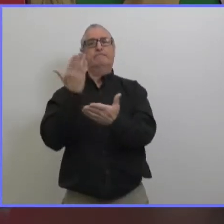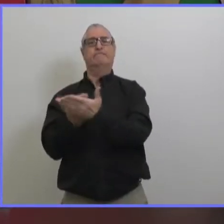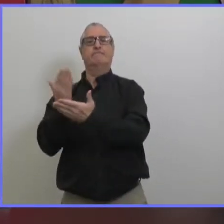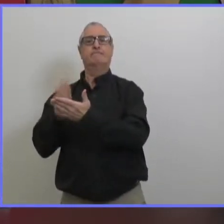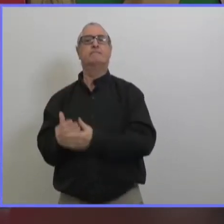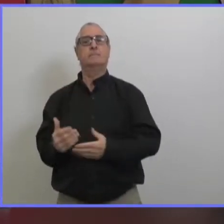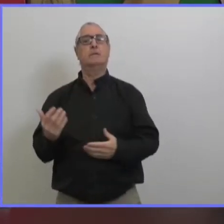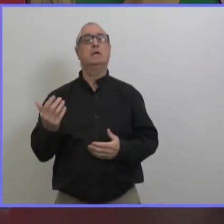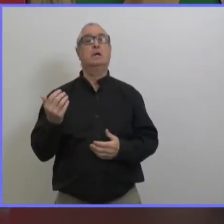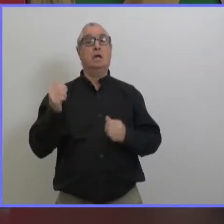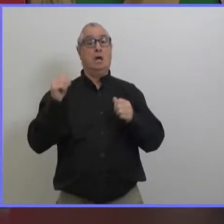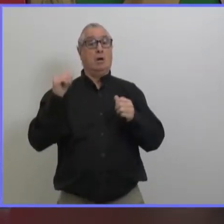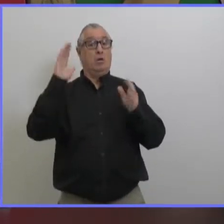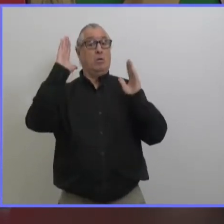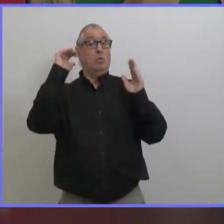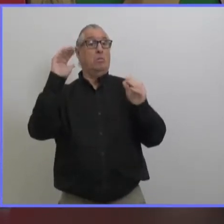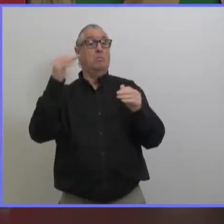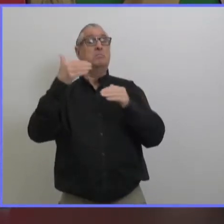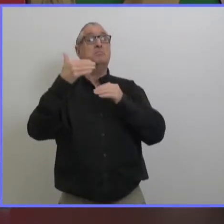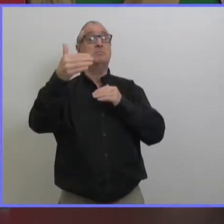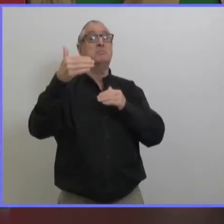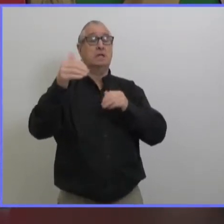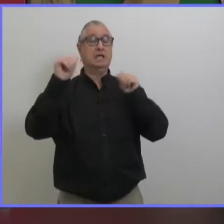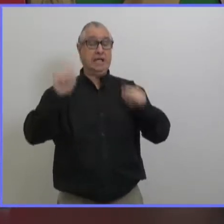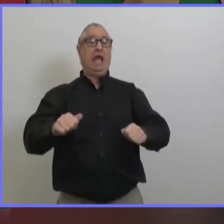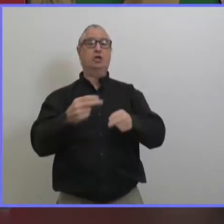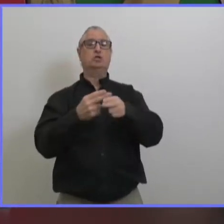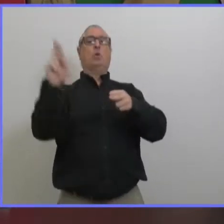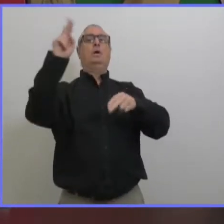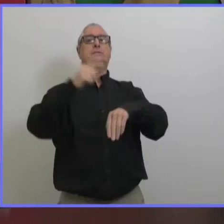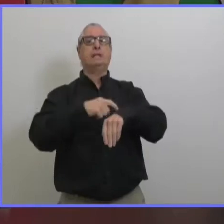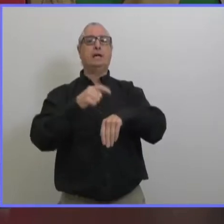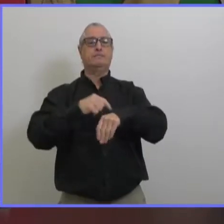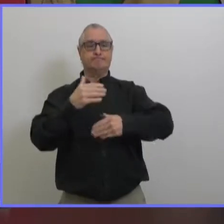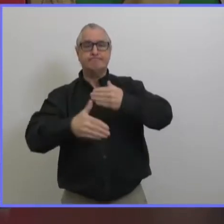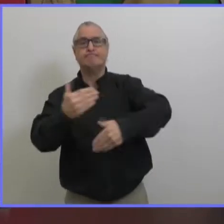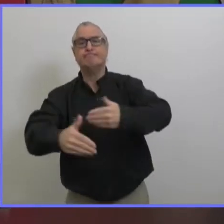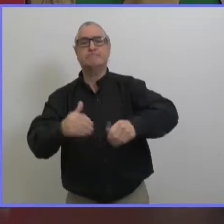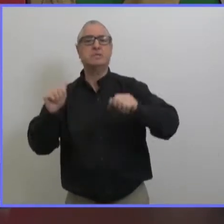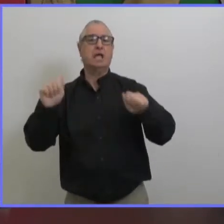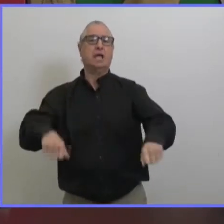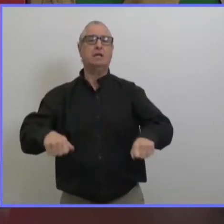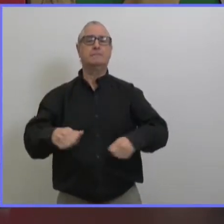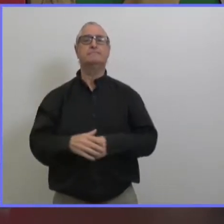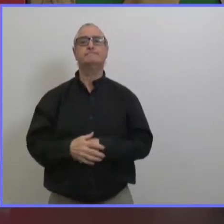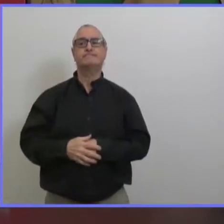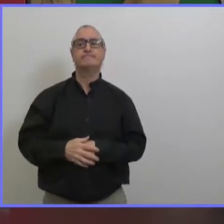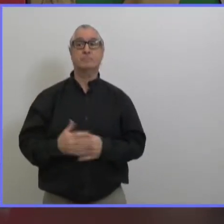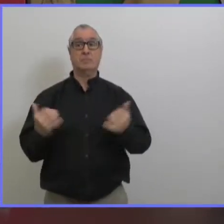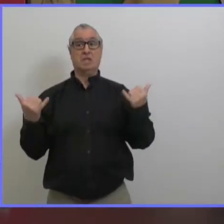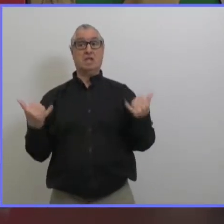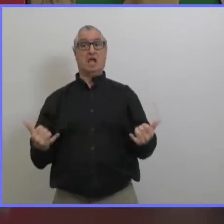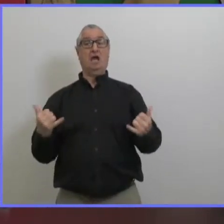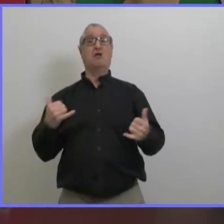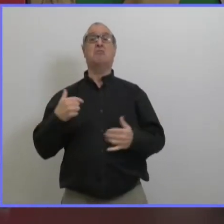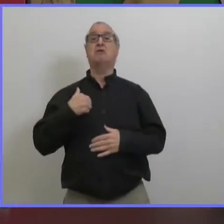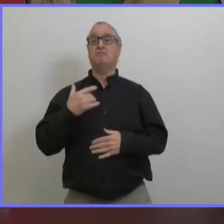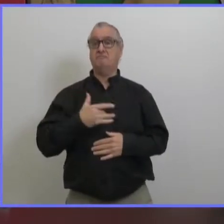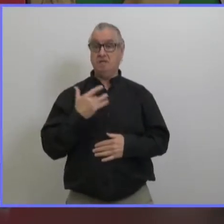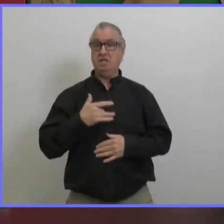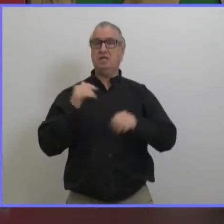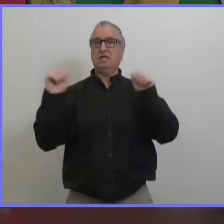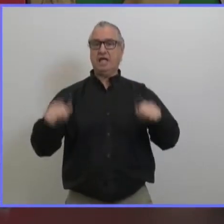les facteurs donc c ça qu va faire je crois que la plus grosse difficulté qu'on a maintenant c'est la capacité de